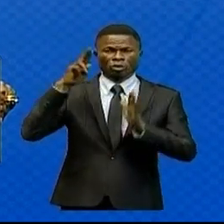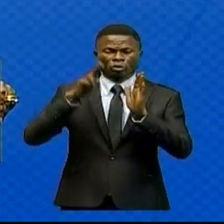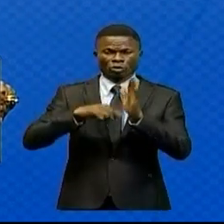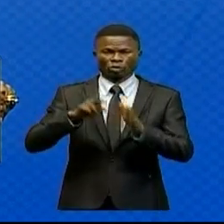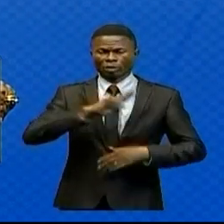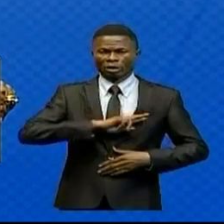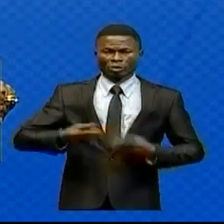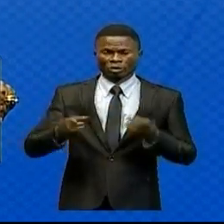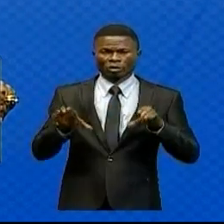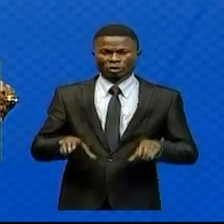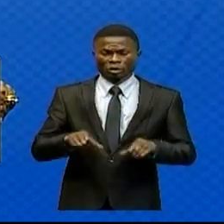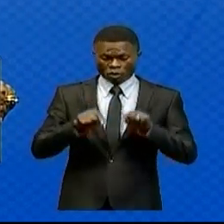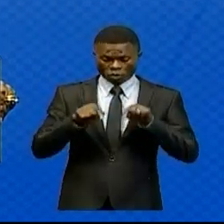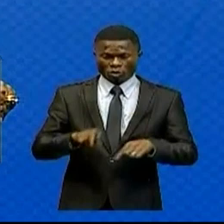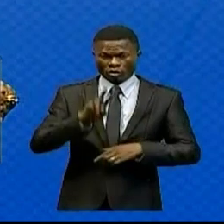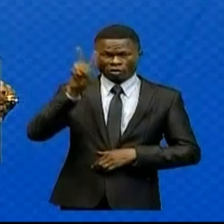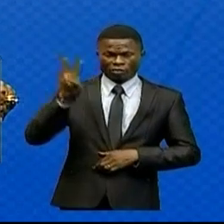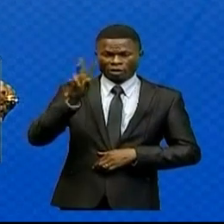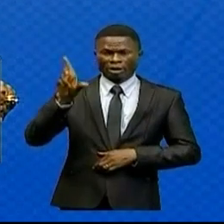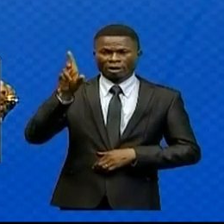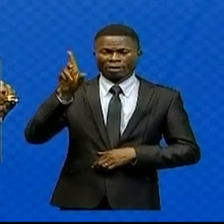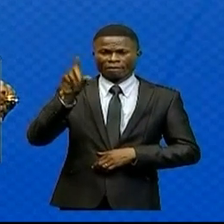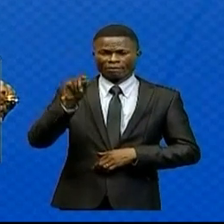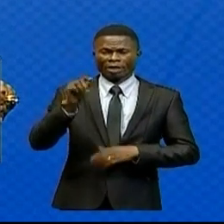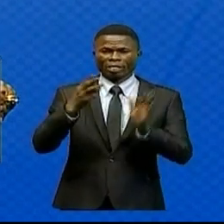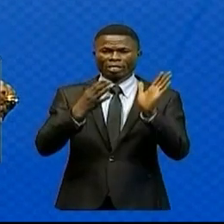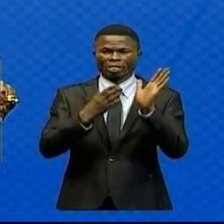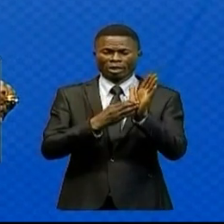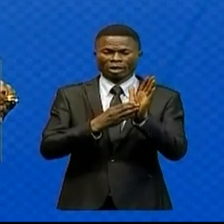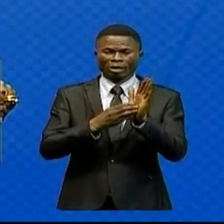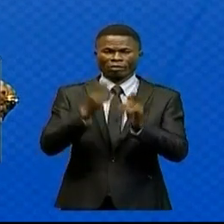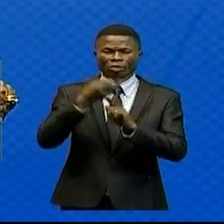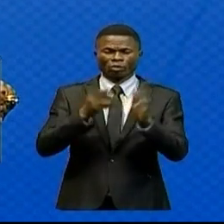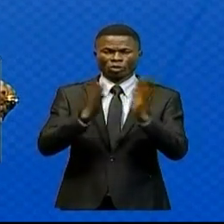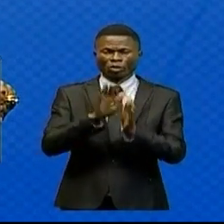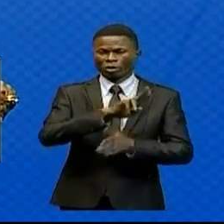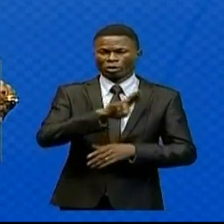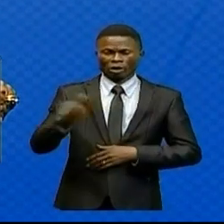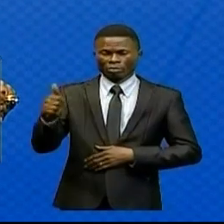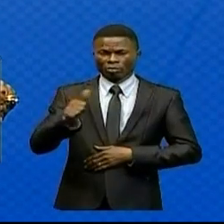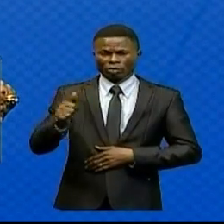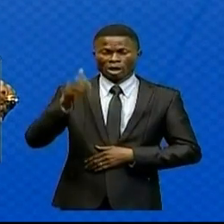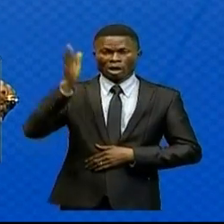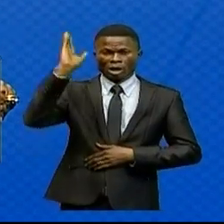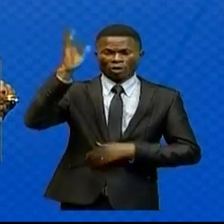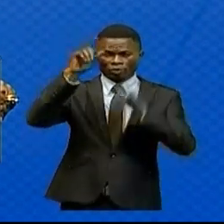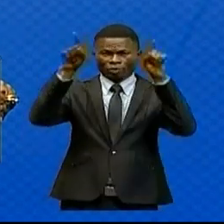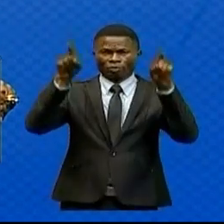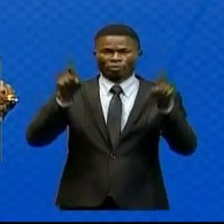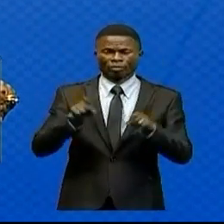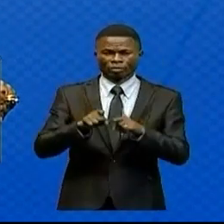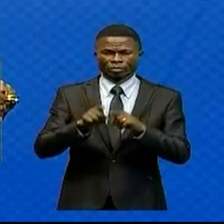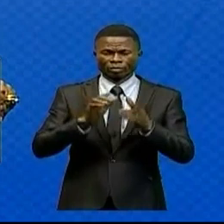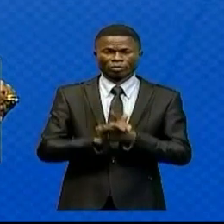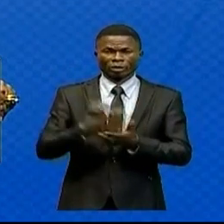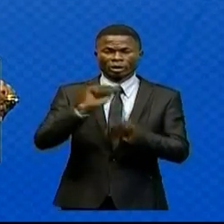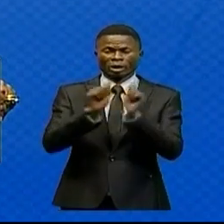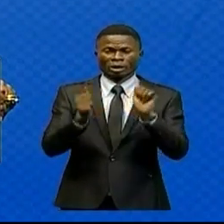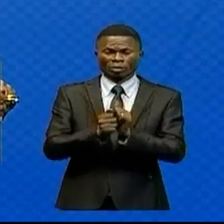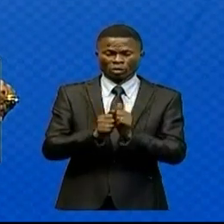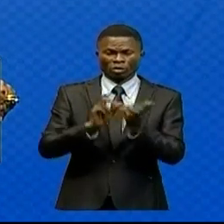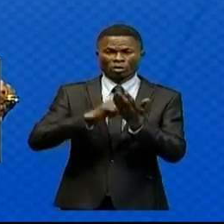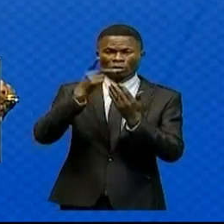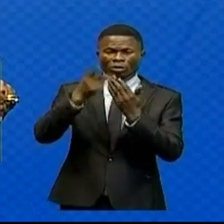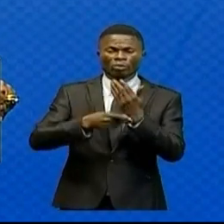internationale découvrir ces importantes assises en respectant les mesures contre la Covid-19. Parmi les décideurs